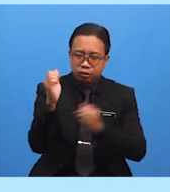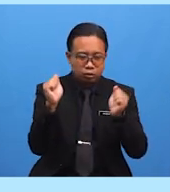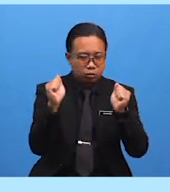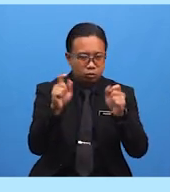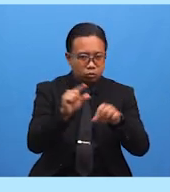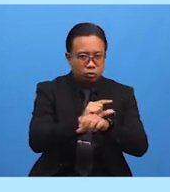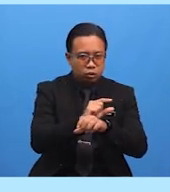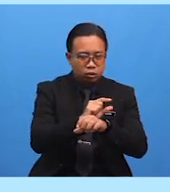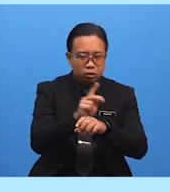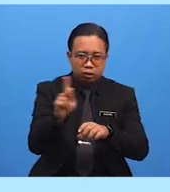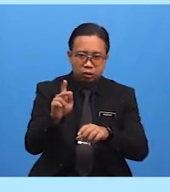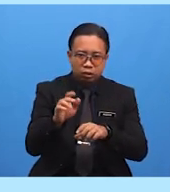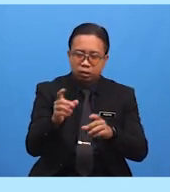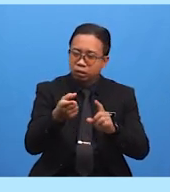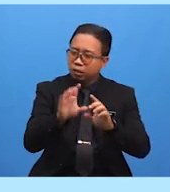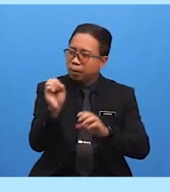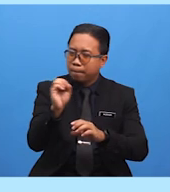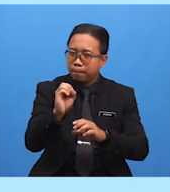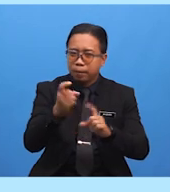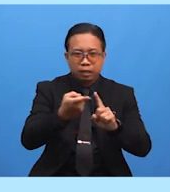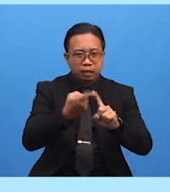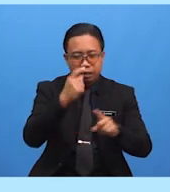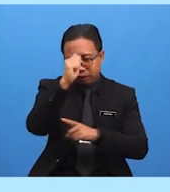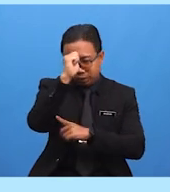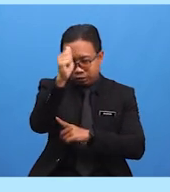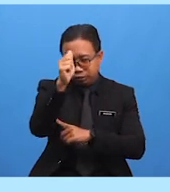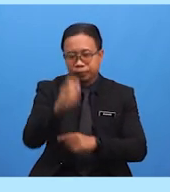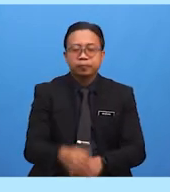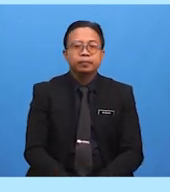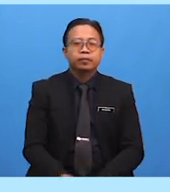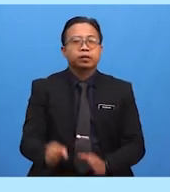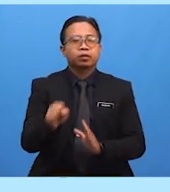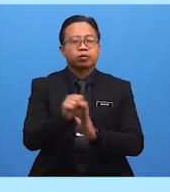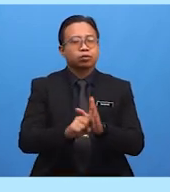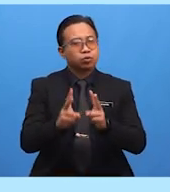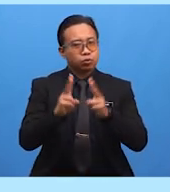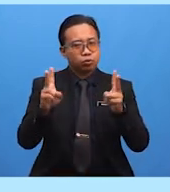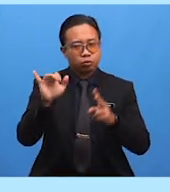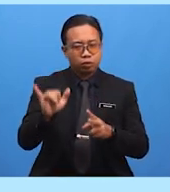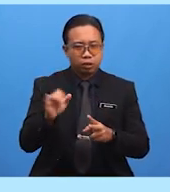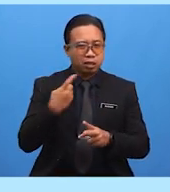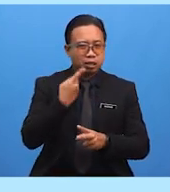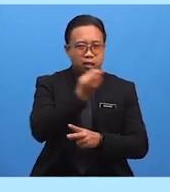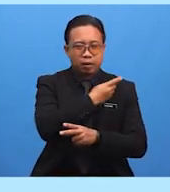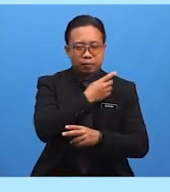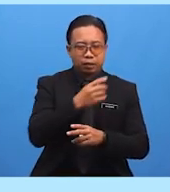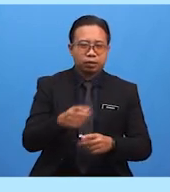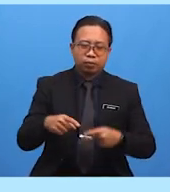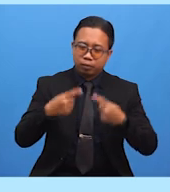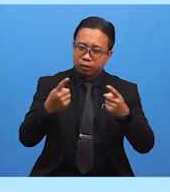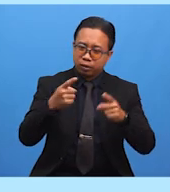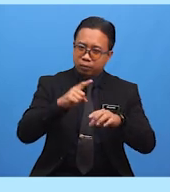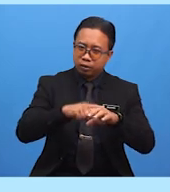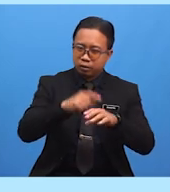Tanpa kurnia darimu Sesungguhnya Kami akan kembali Kepada Tuhan